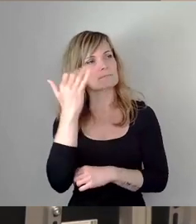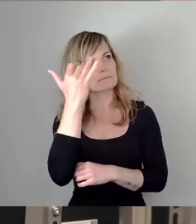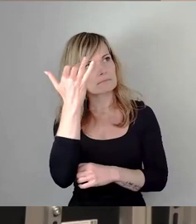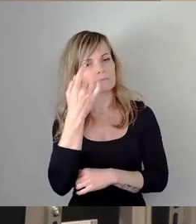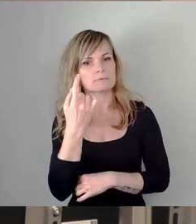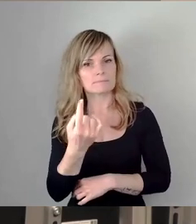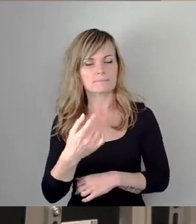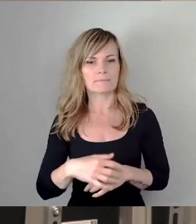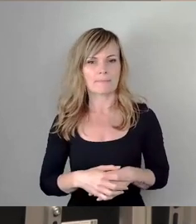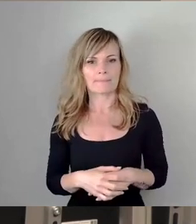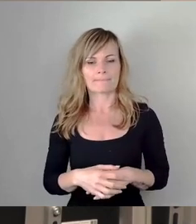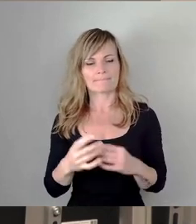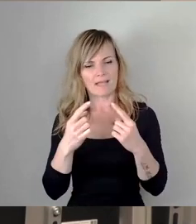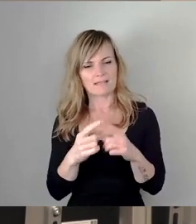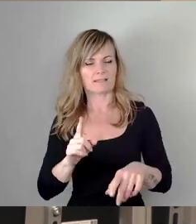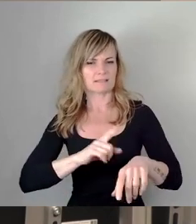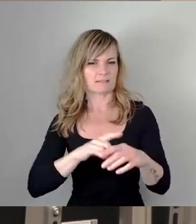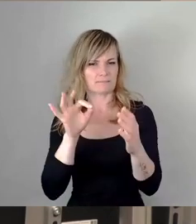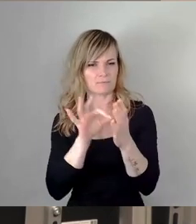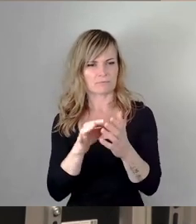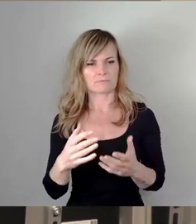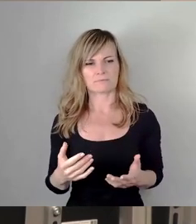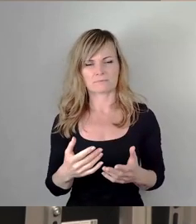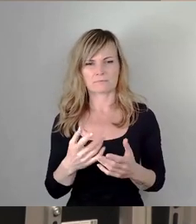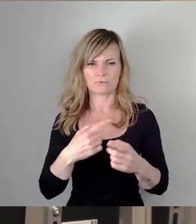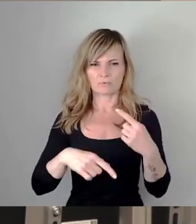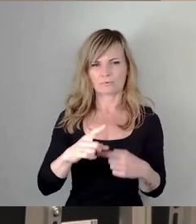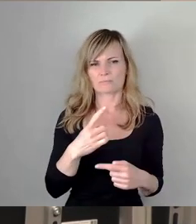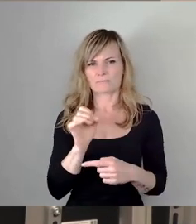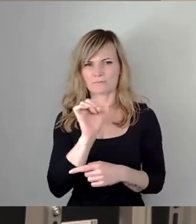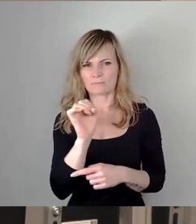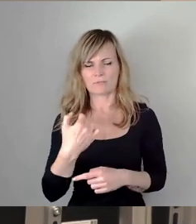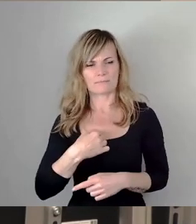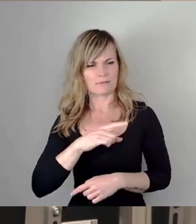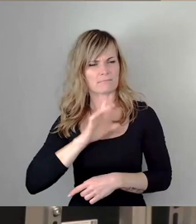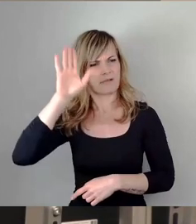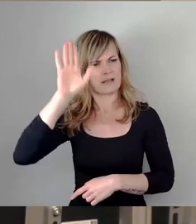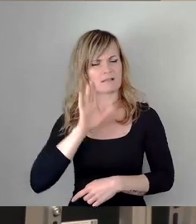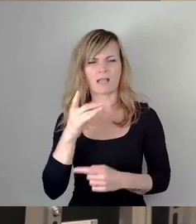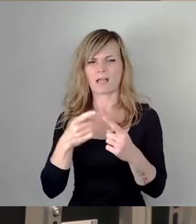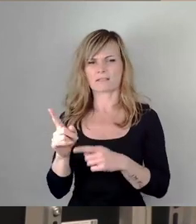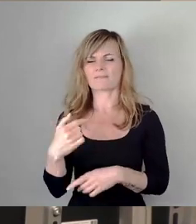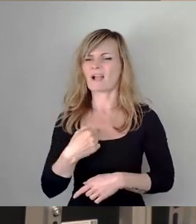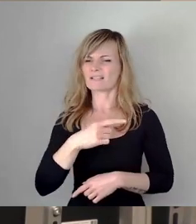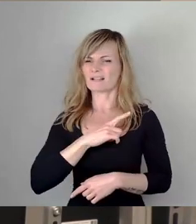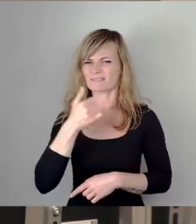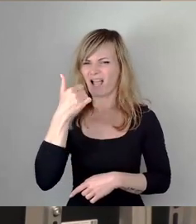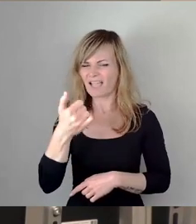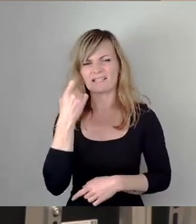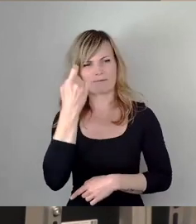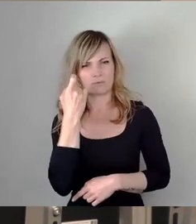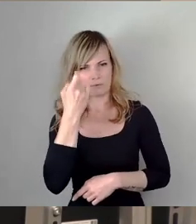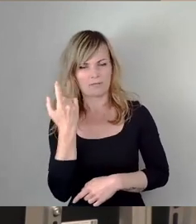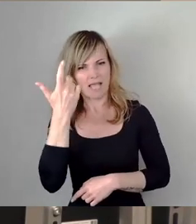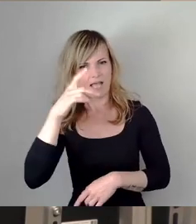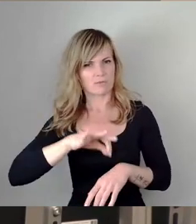da tatsächlich zu einem anderen Zeitpunkt auch zu kommen. Ich habe mich aber eigentlich wegen einer anderen Sache noch gemeldet. Eine Sache hat mich jetzt ein bisschen gewundert. Herr Dr. Brauns hat